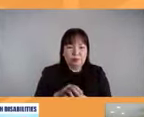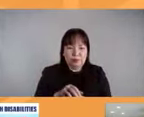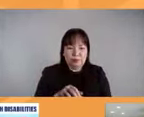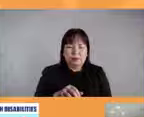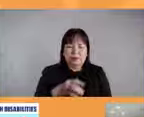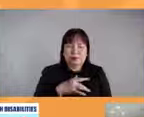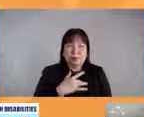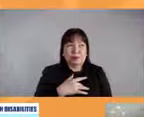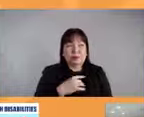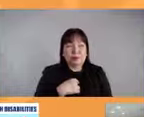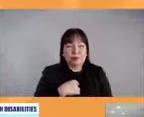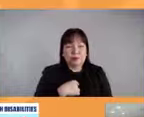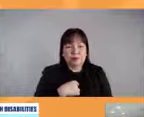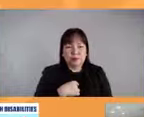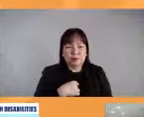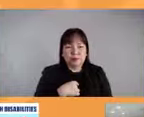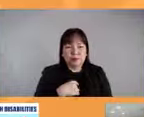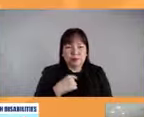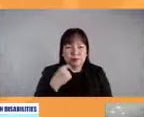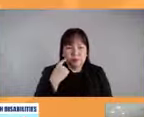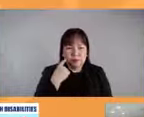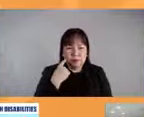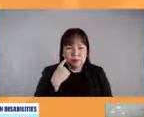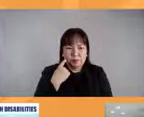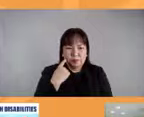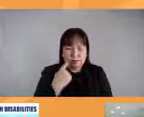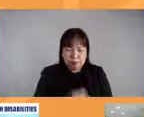it's all about funding